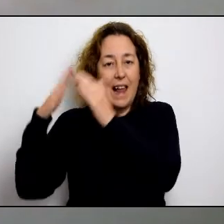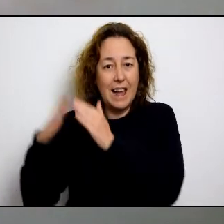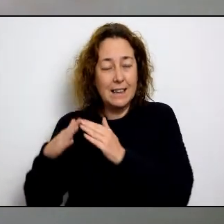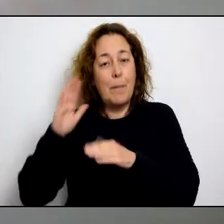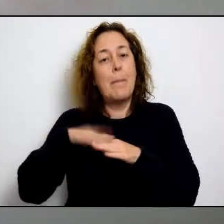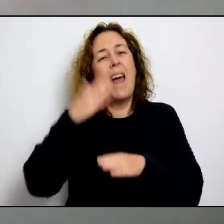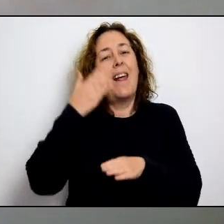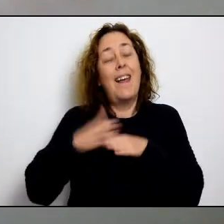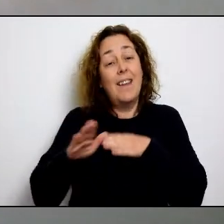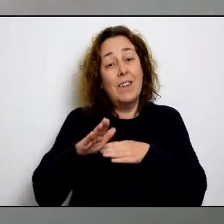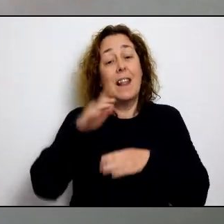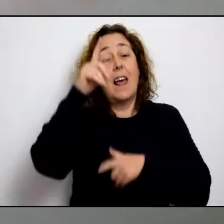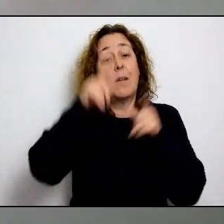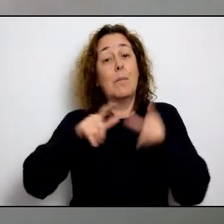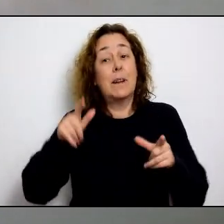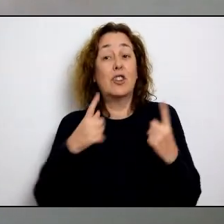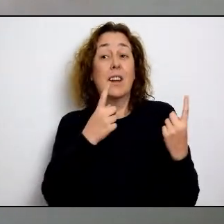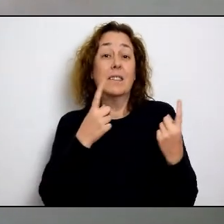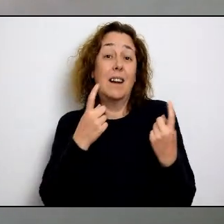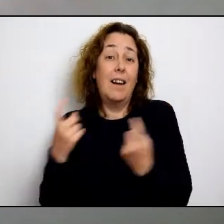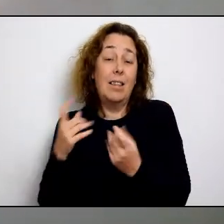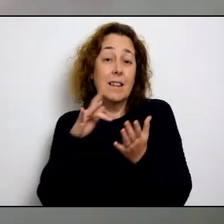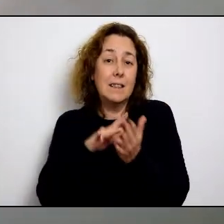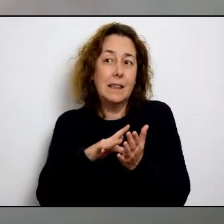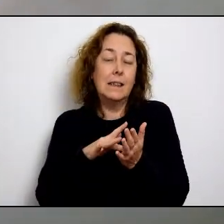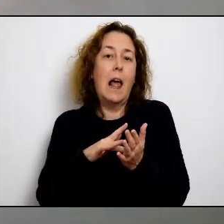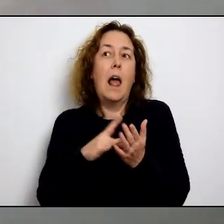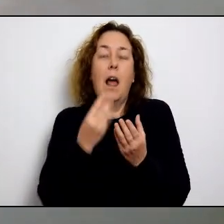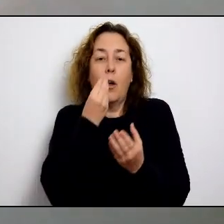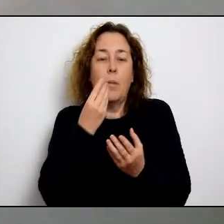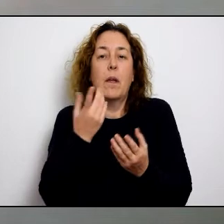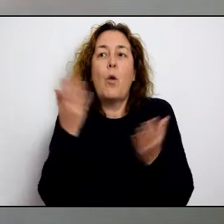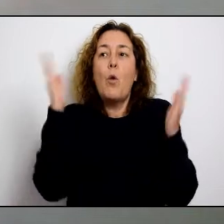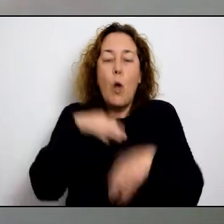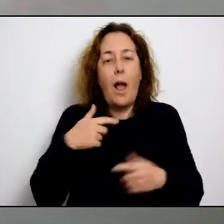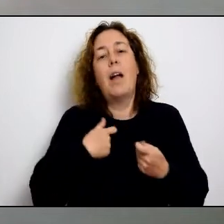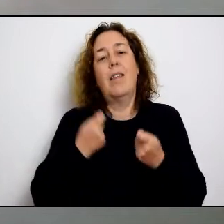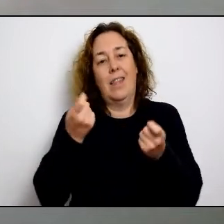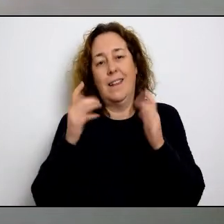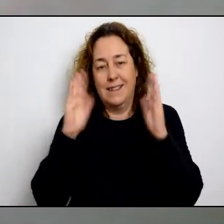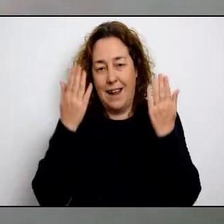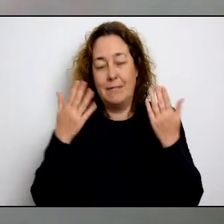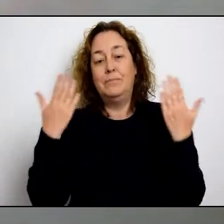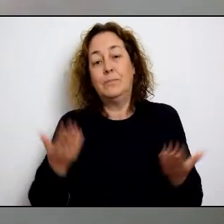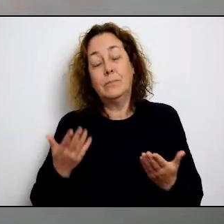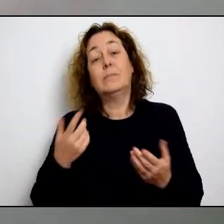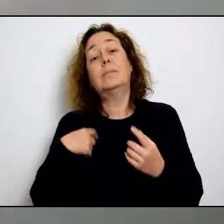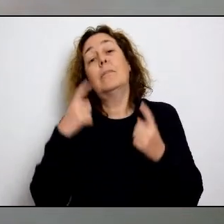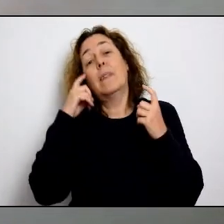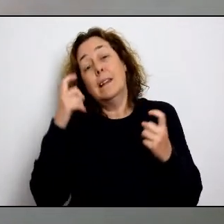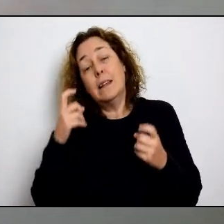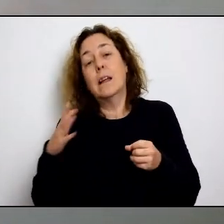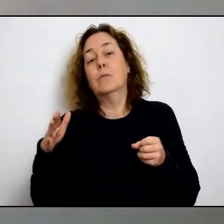moments estem a 220 menús diaris de mitja que s'estan duent a domicili per tal d'evitar que les persones que tenen aquesta